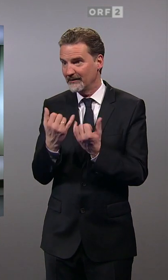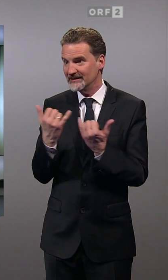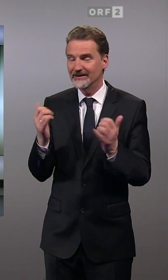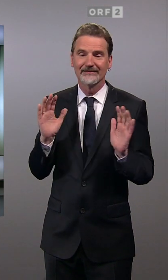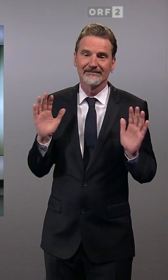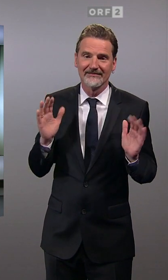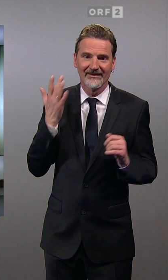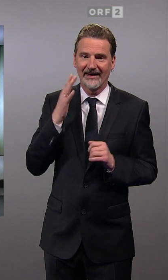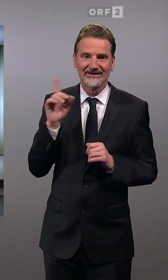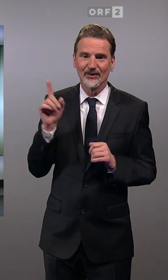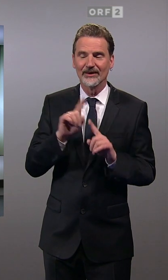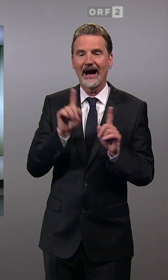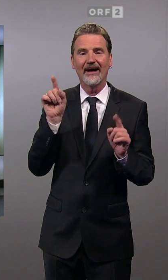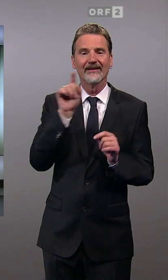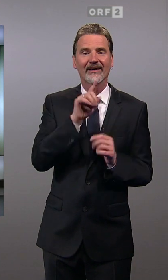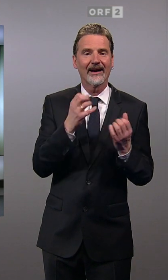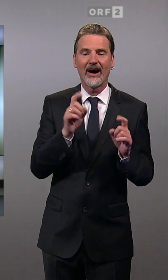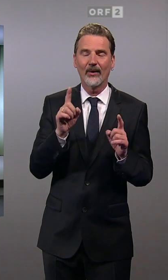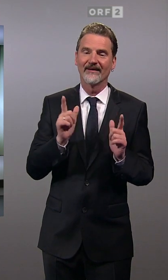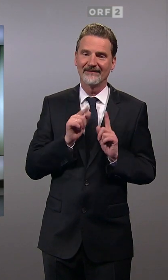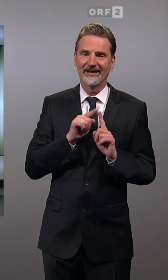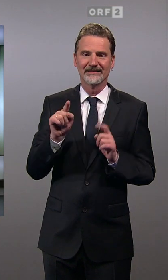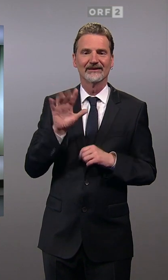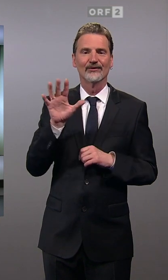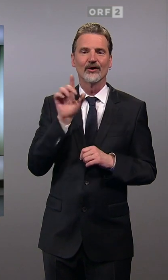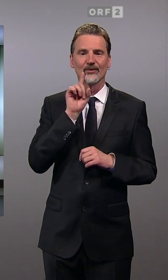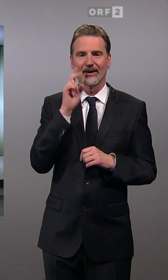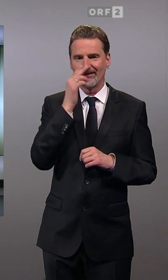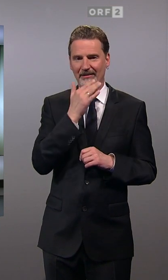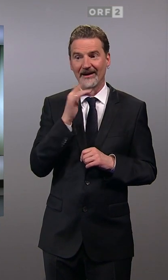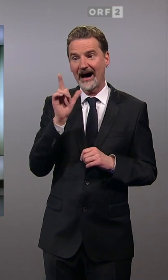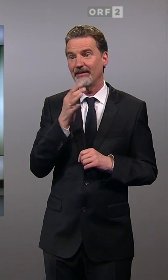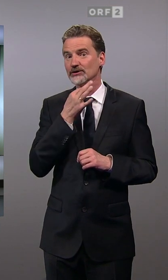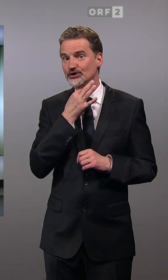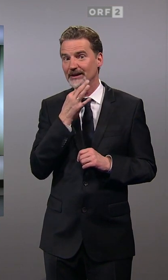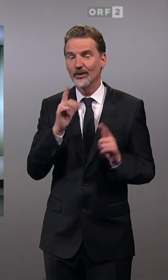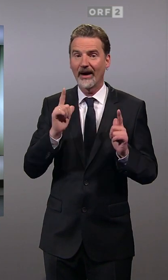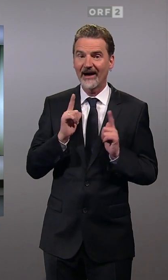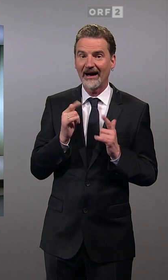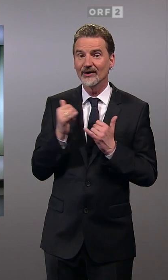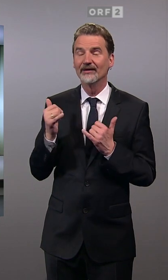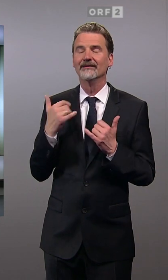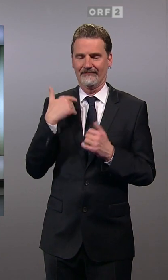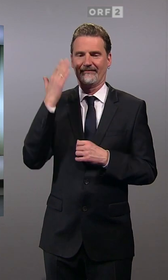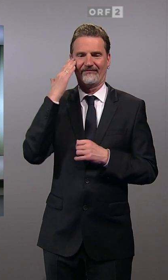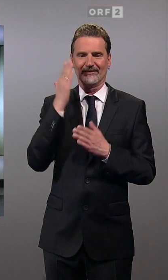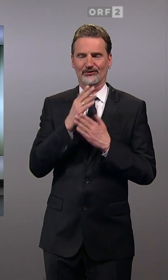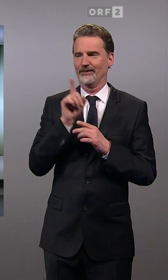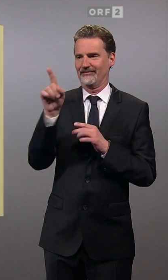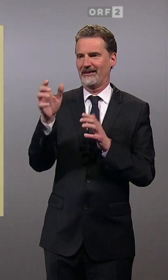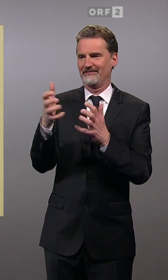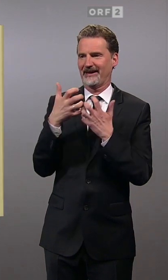allen anderen Ergebnissen, natürlich nicht vor 17 Uhr. Aber wir wissen schon, wie die Stimmung und die Erwartung in dieser Gemeinde heute ist, Otto Stangl berichtet.